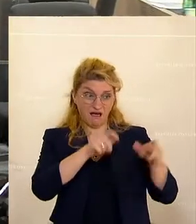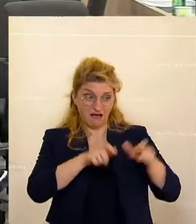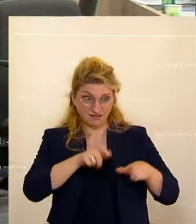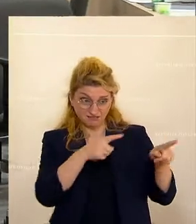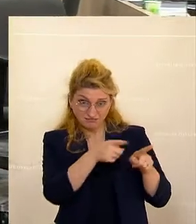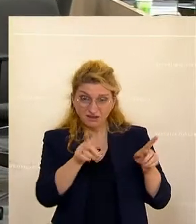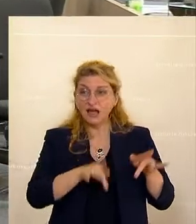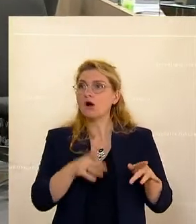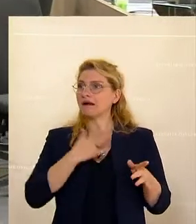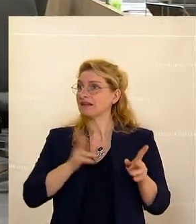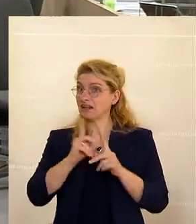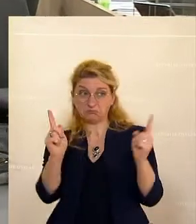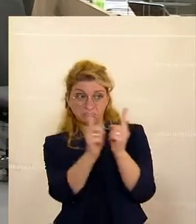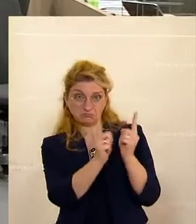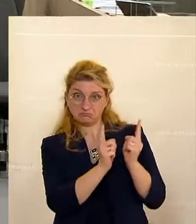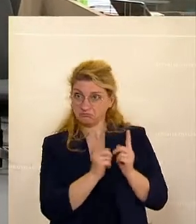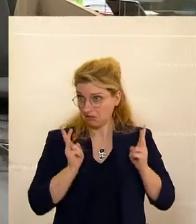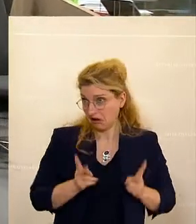können gerne mit ihnen einmal Kontakt aufnehmen.